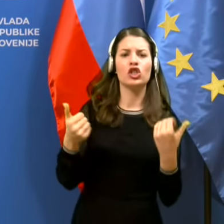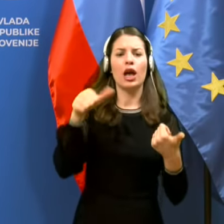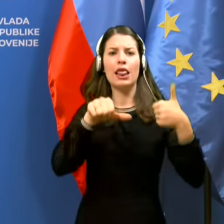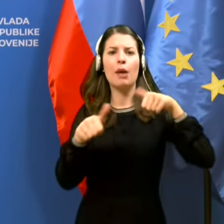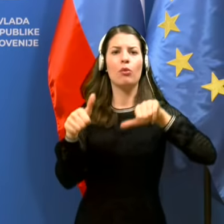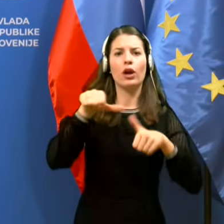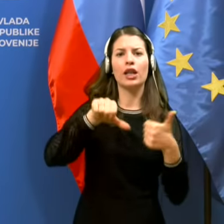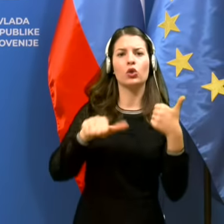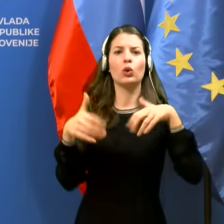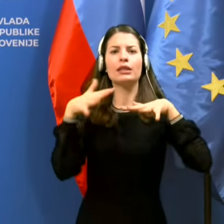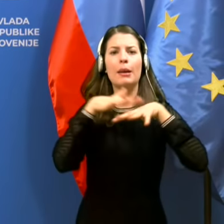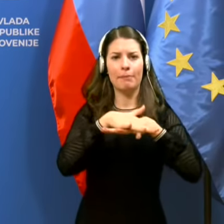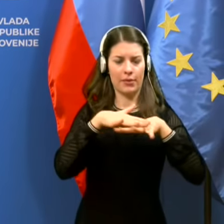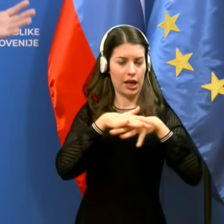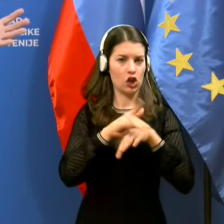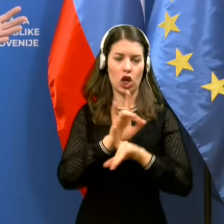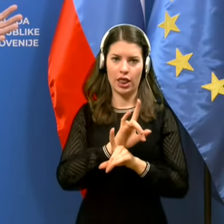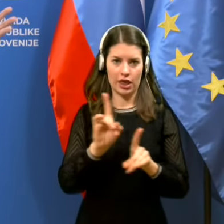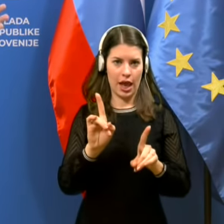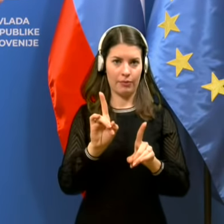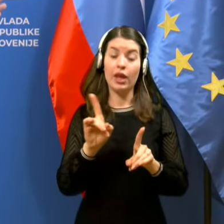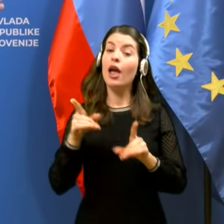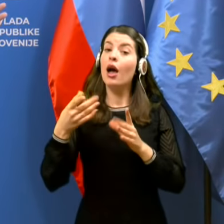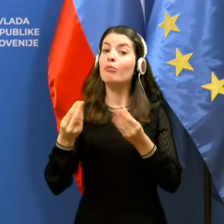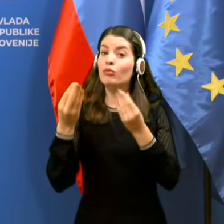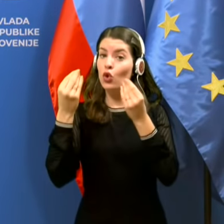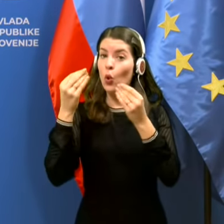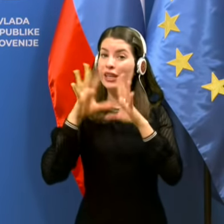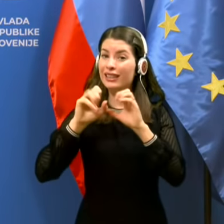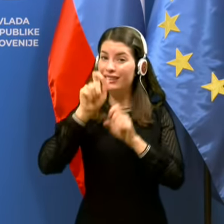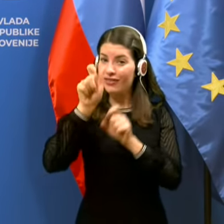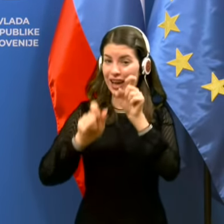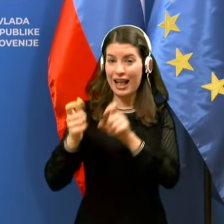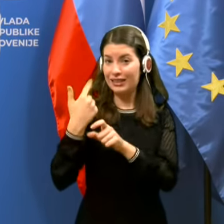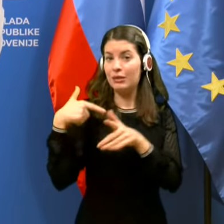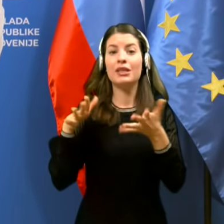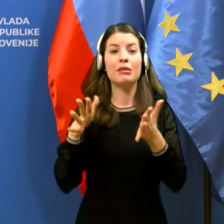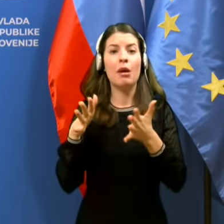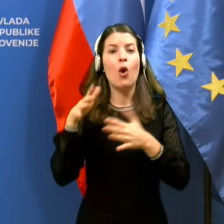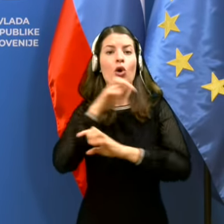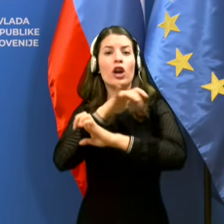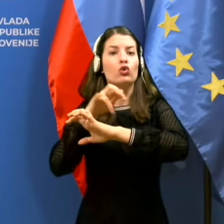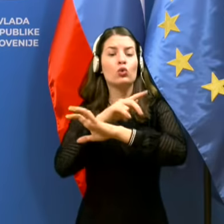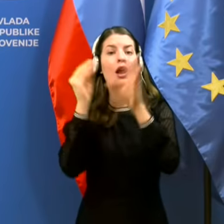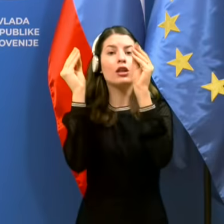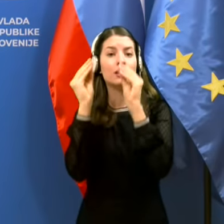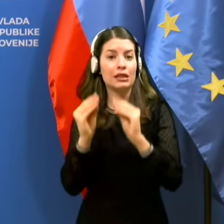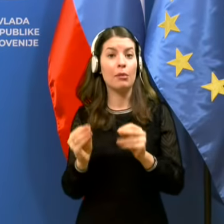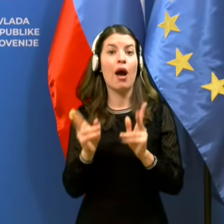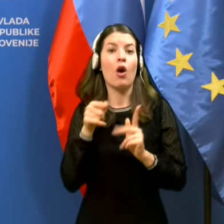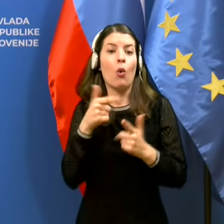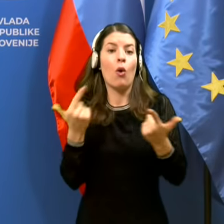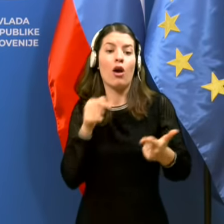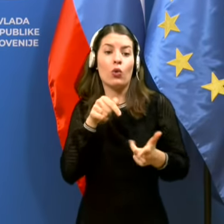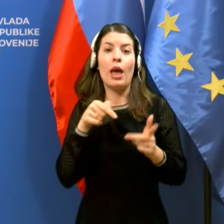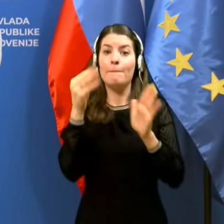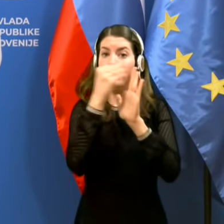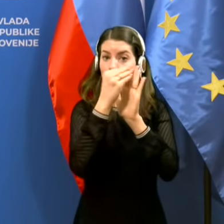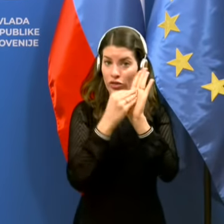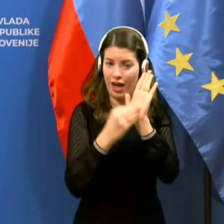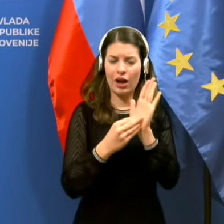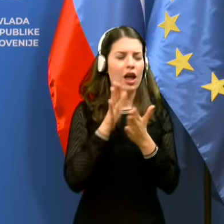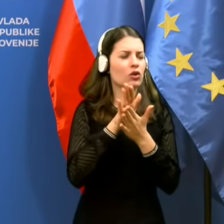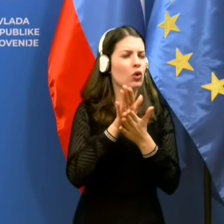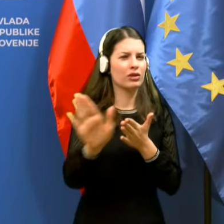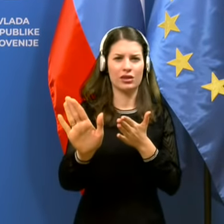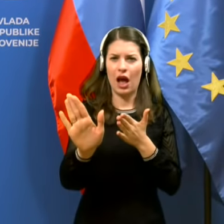mreža. Številni izvajalci in ni računalniškega sistema, kako bi ta podatek enostavno in digitalno in